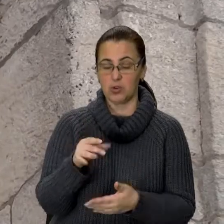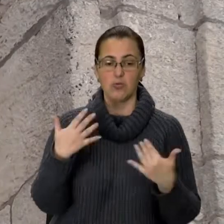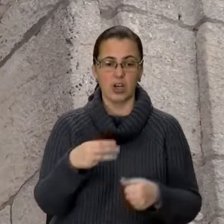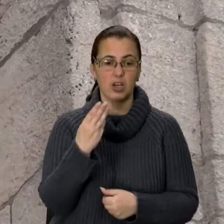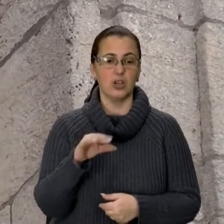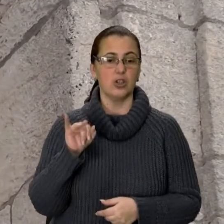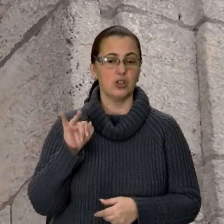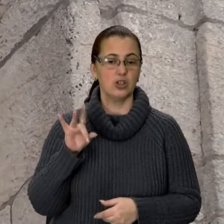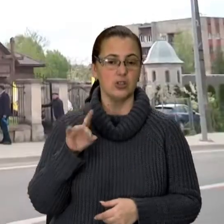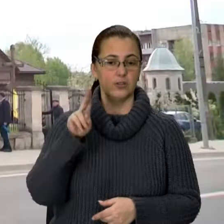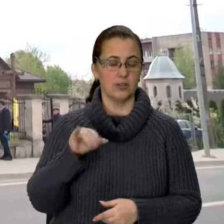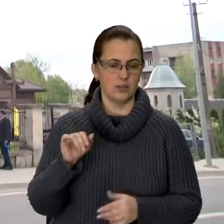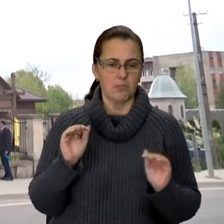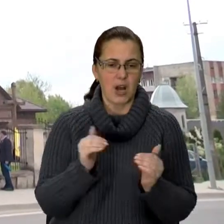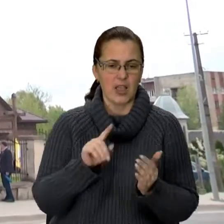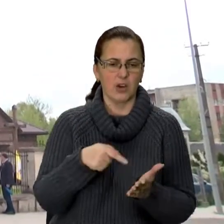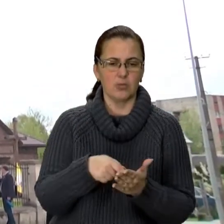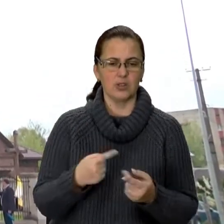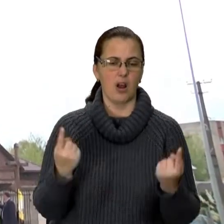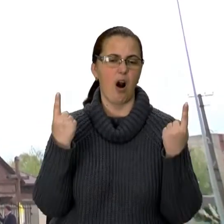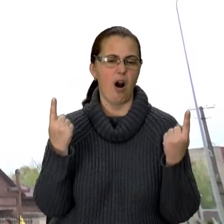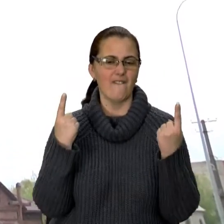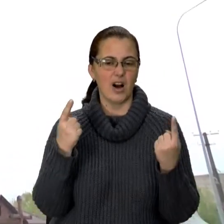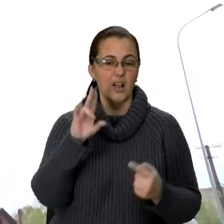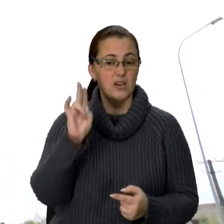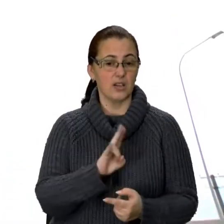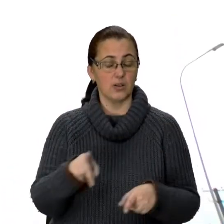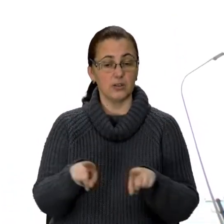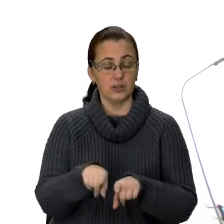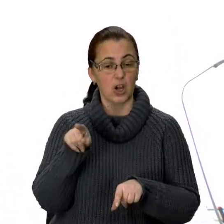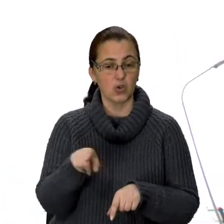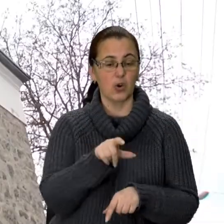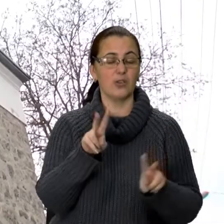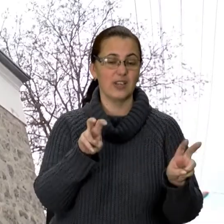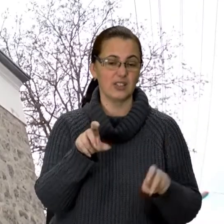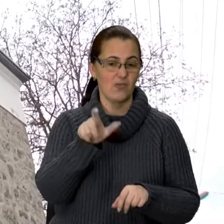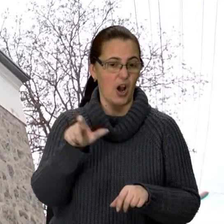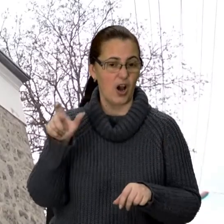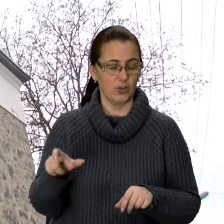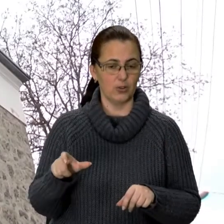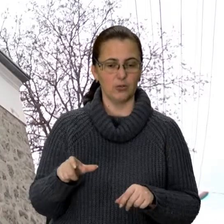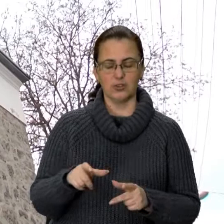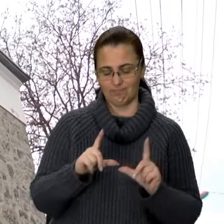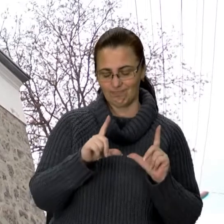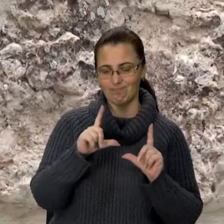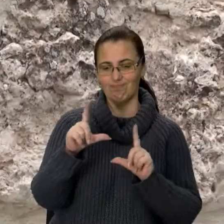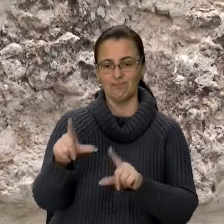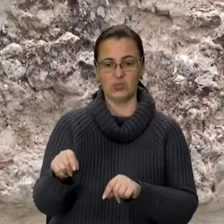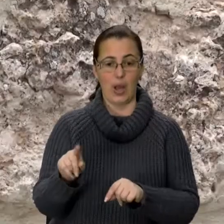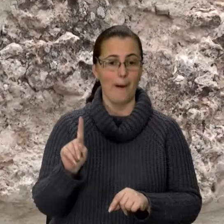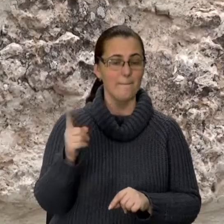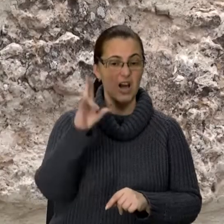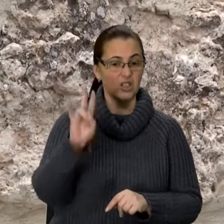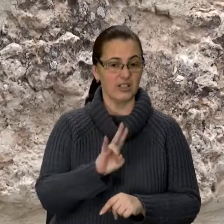Щирці. Маленьке містечко великих храмів, так його називають місцеві. Тож, маршій у паломницьку мандрівку. Перша